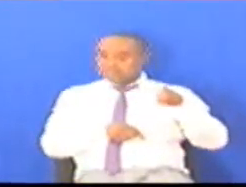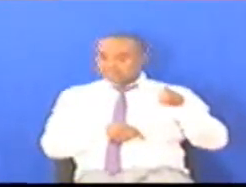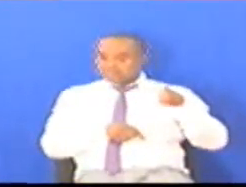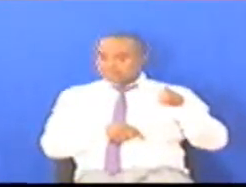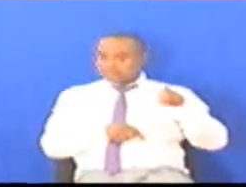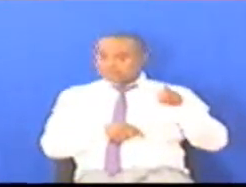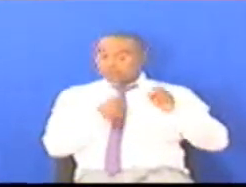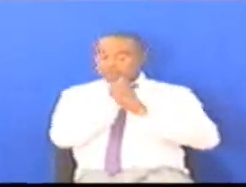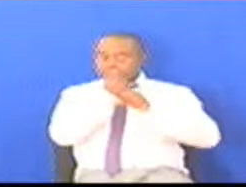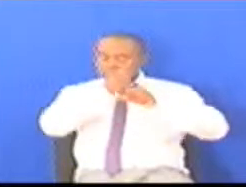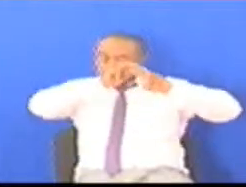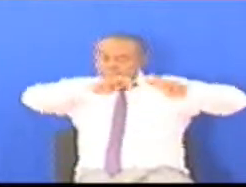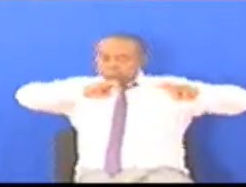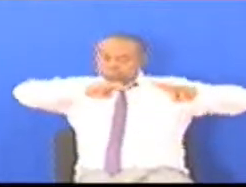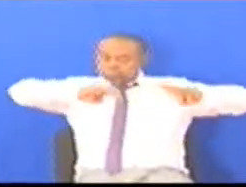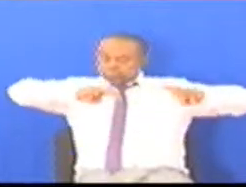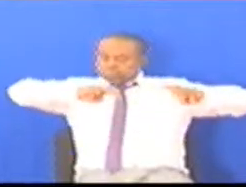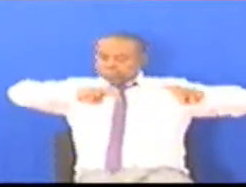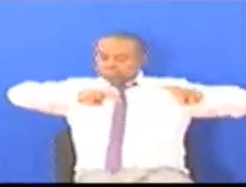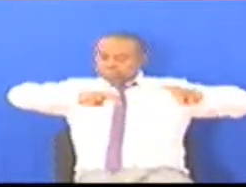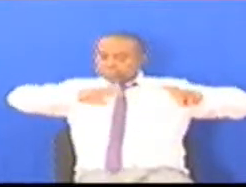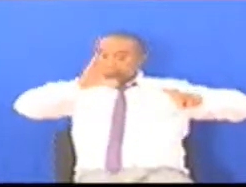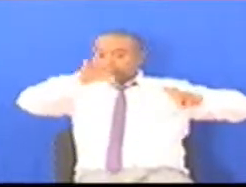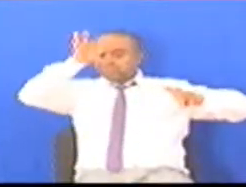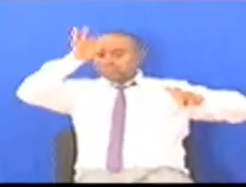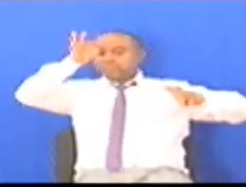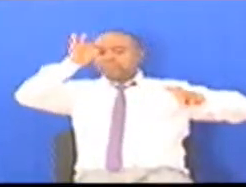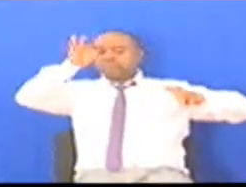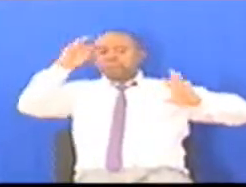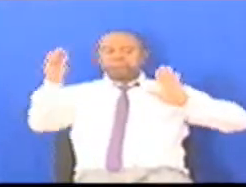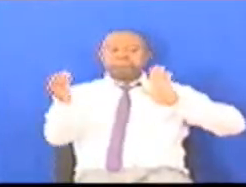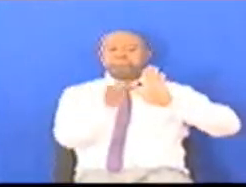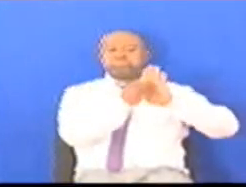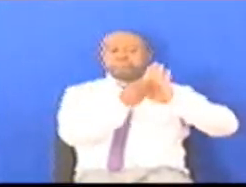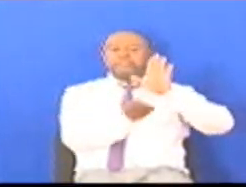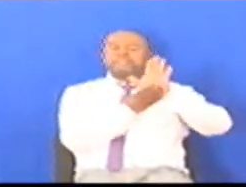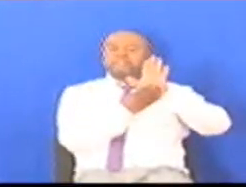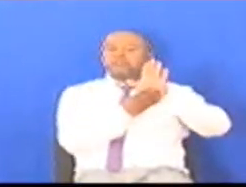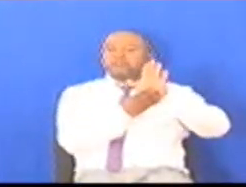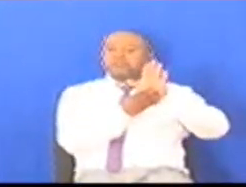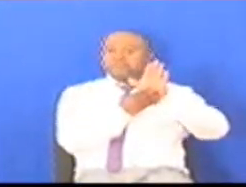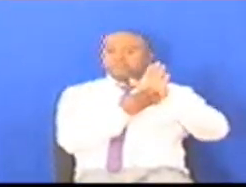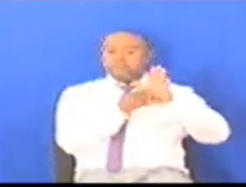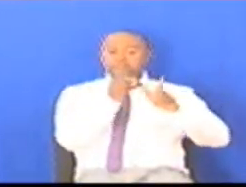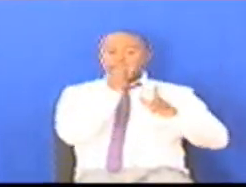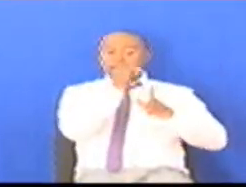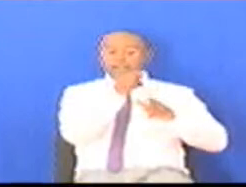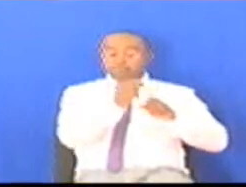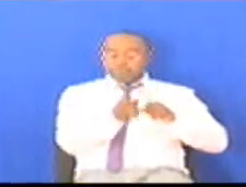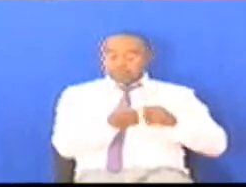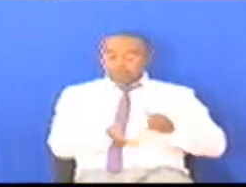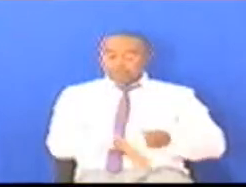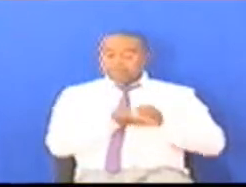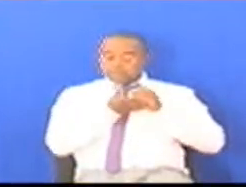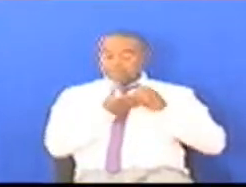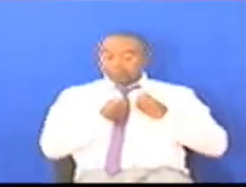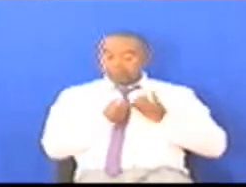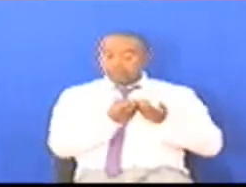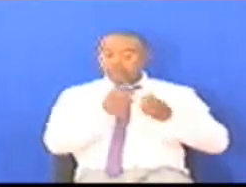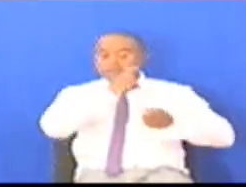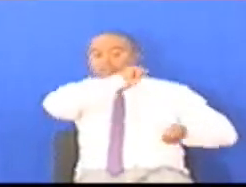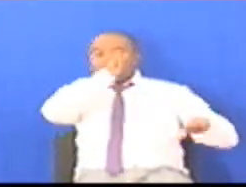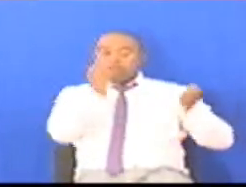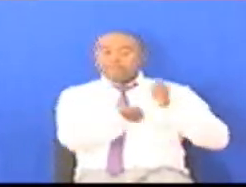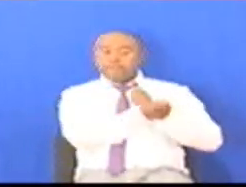Wamefanyua Research Kwa Viongozi Ambao Wameleta Mabadiliko Chanya Kwa Bala La Afrika